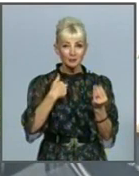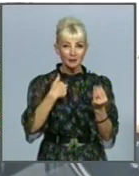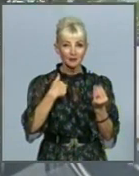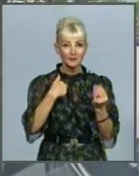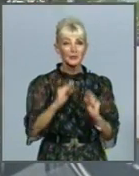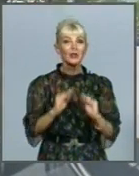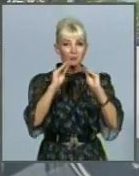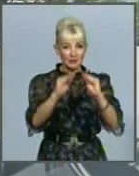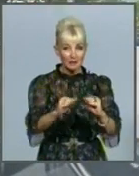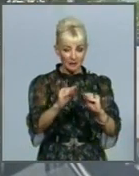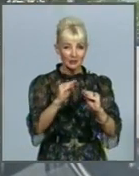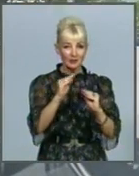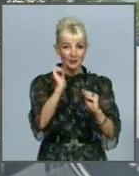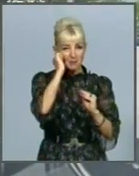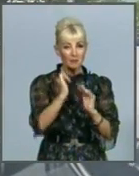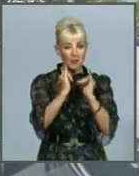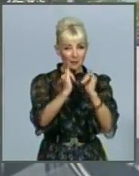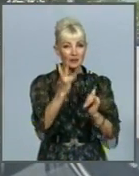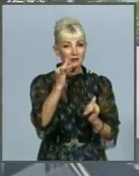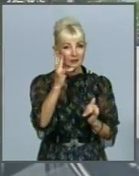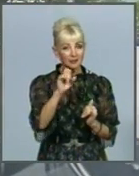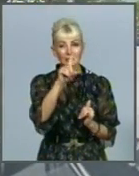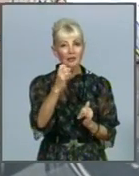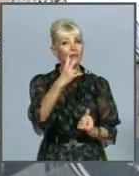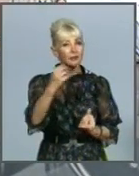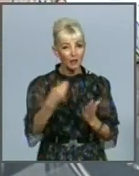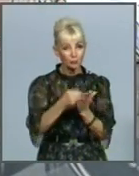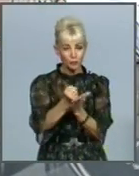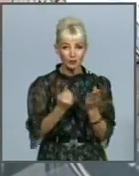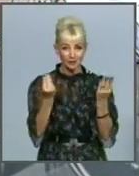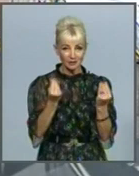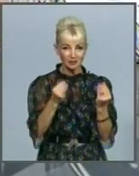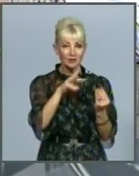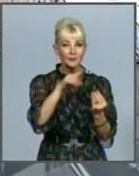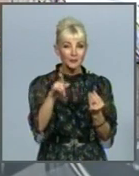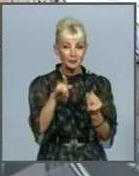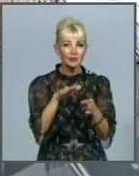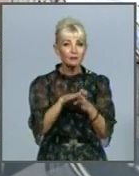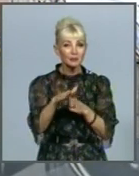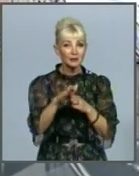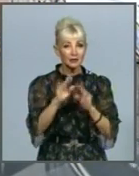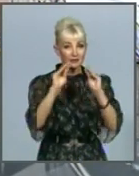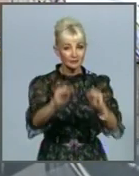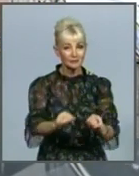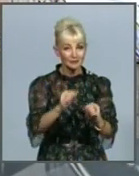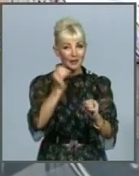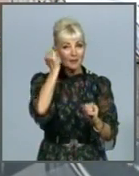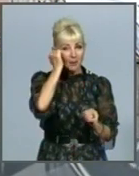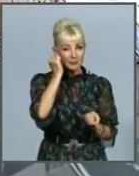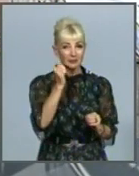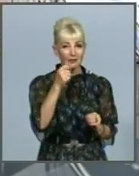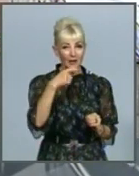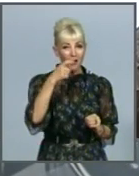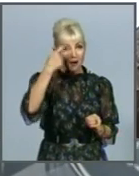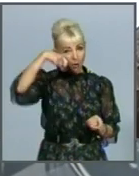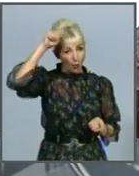на площади Конституції за небюджетні гроші, ми зробили пам'ятник Казаку Сирко. Я можу